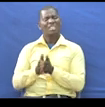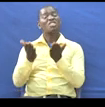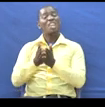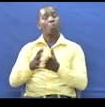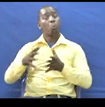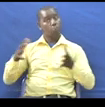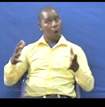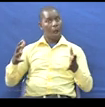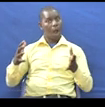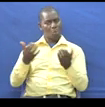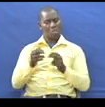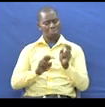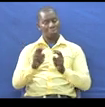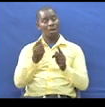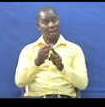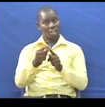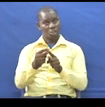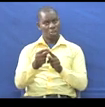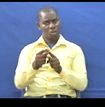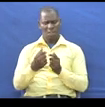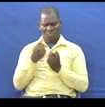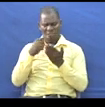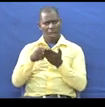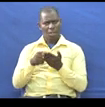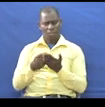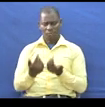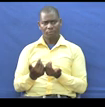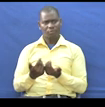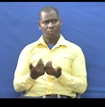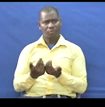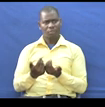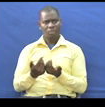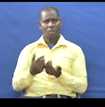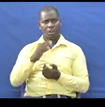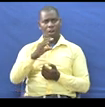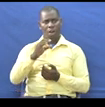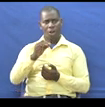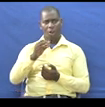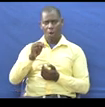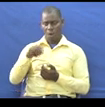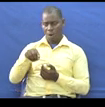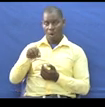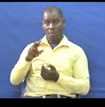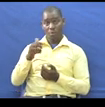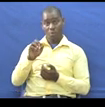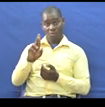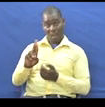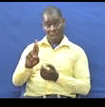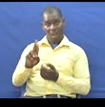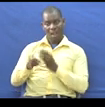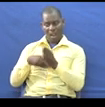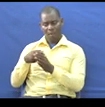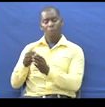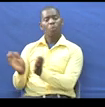Unaweza Ukawa Na Computer Au File Kwa Ajilia Kutunza Misamiati